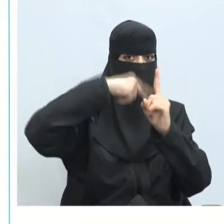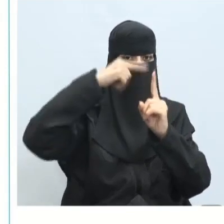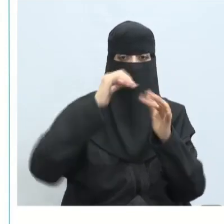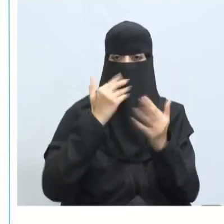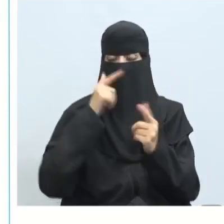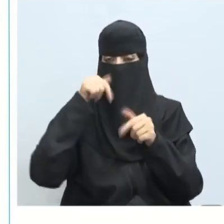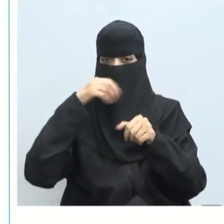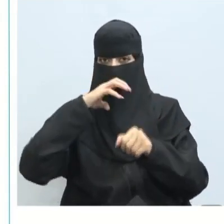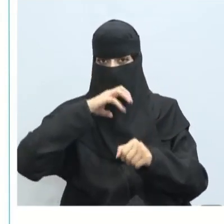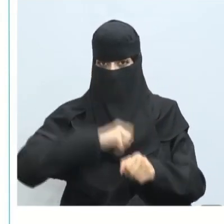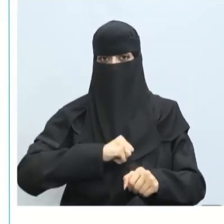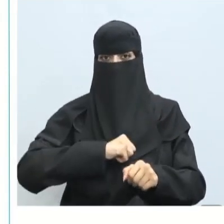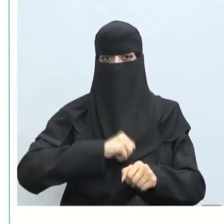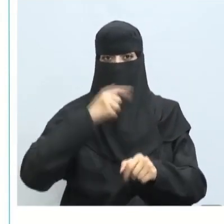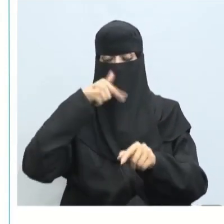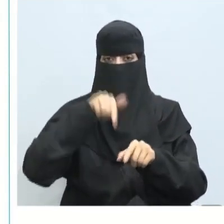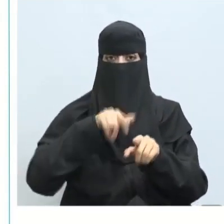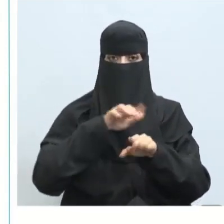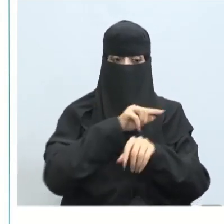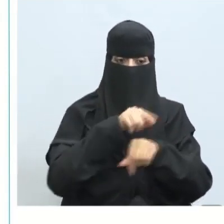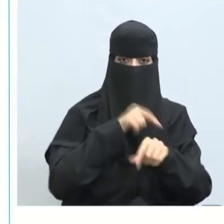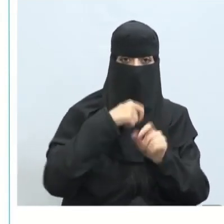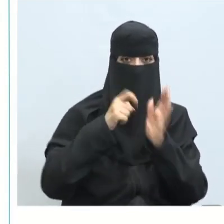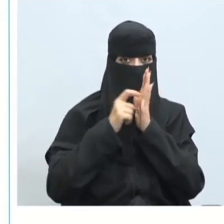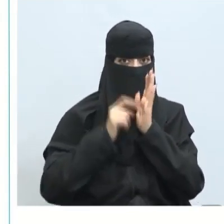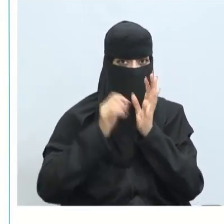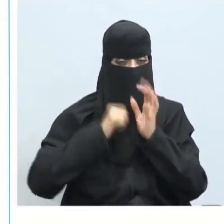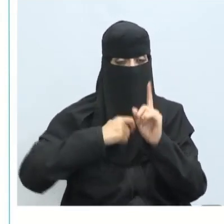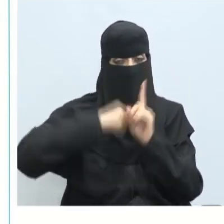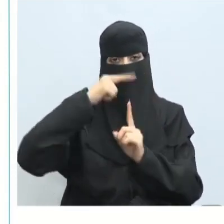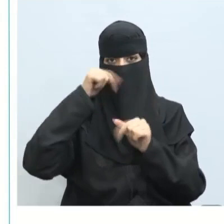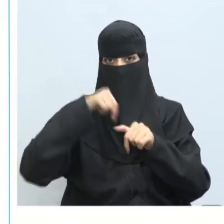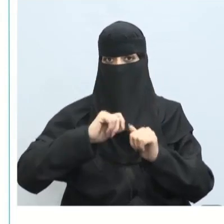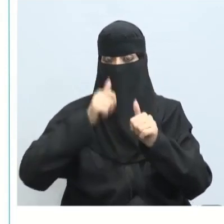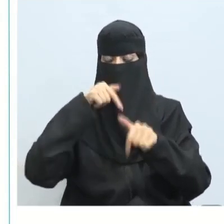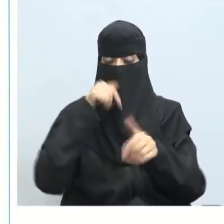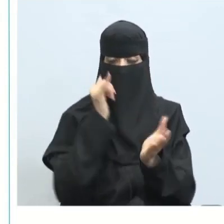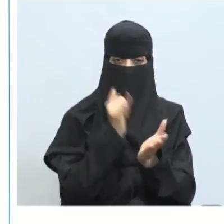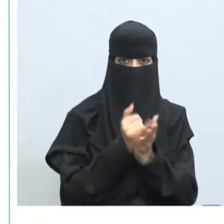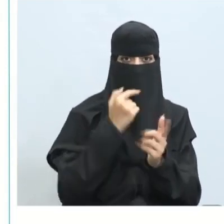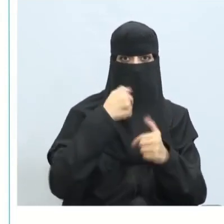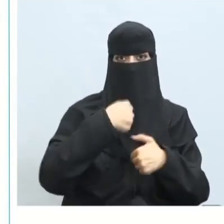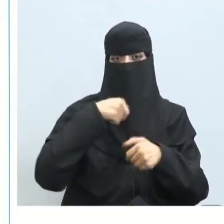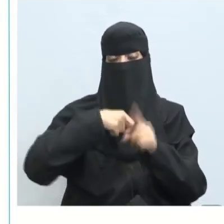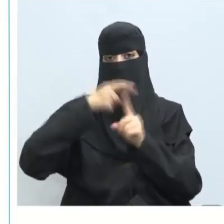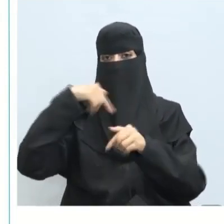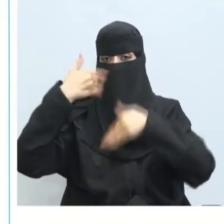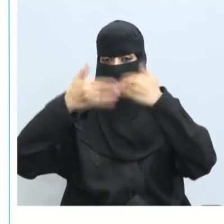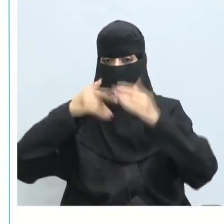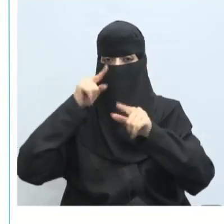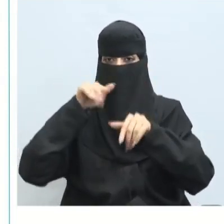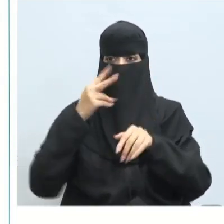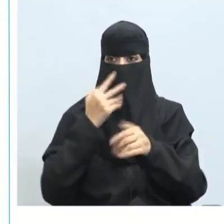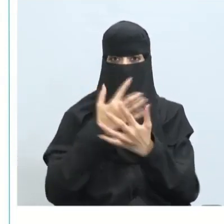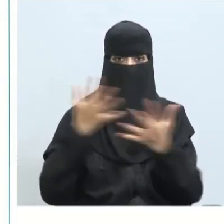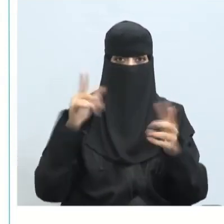الضغوط وبالتالي قد نستطيع مع الوقت ضبط هذه الانفعالات نستطيع التحكم بها نتيجة مرورنا بضغوط الشخص